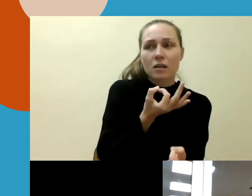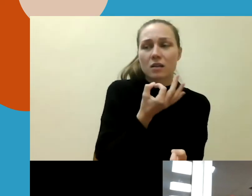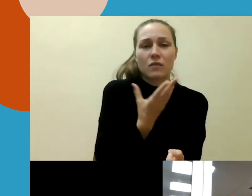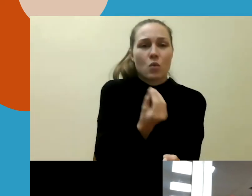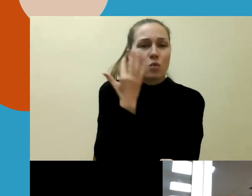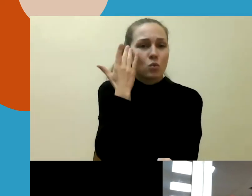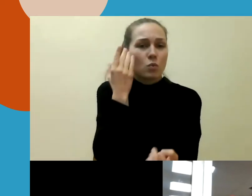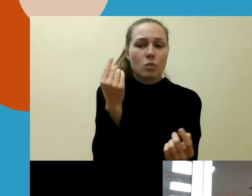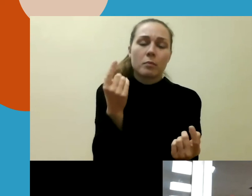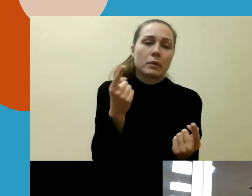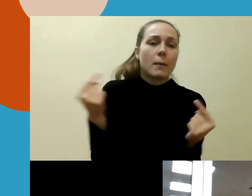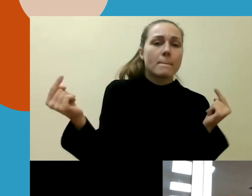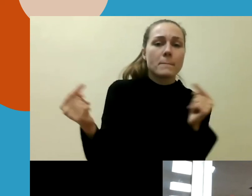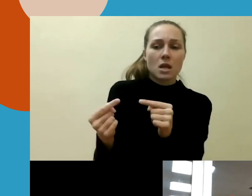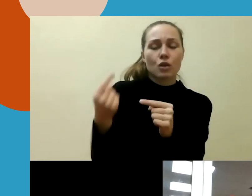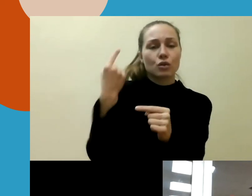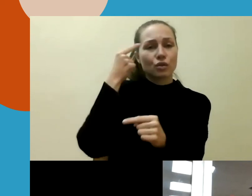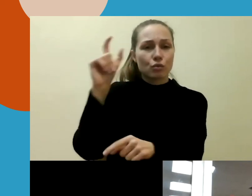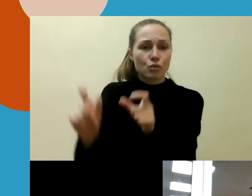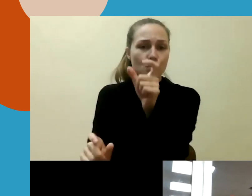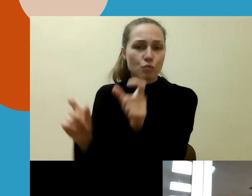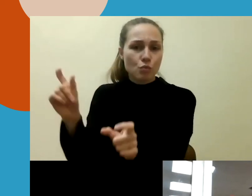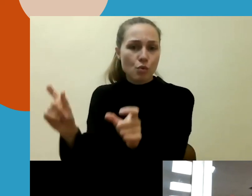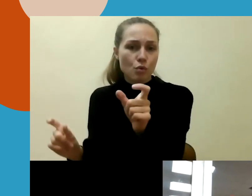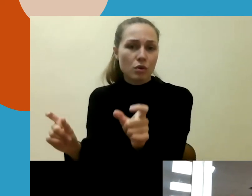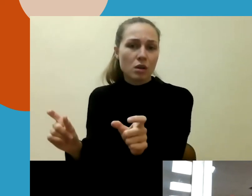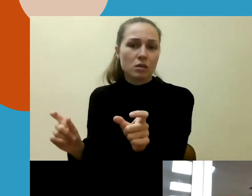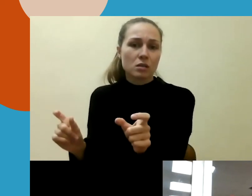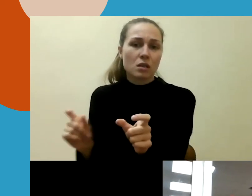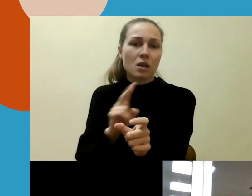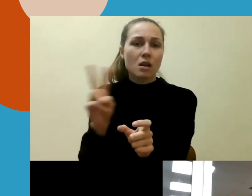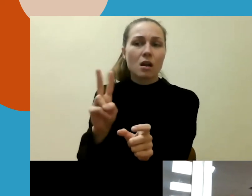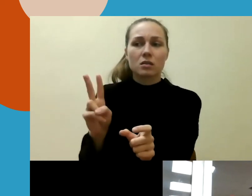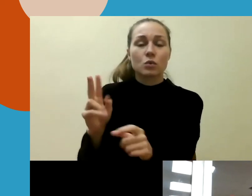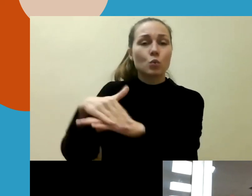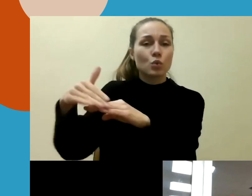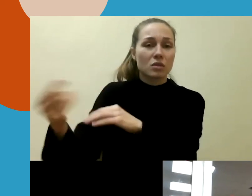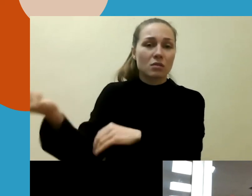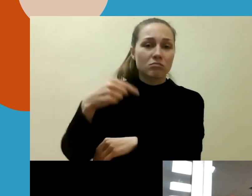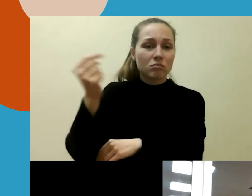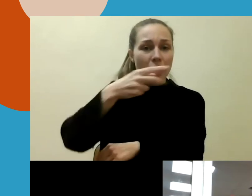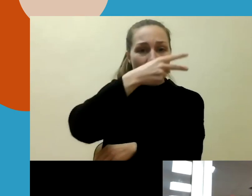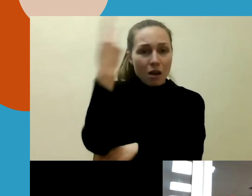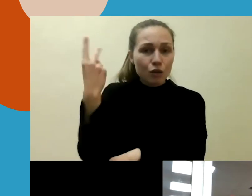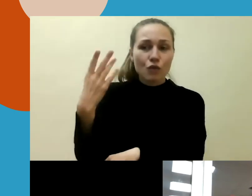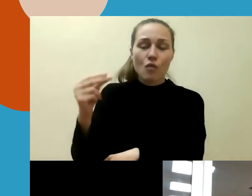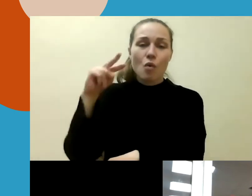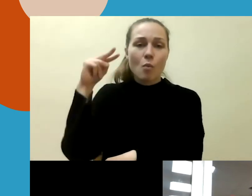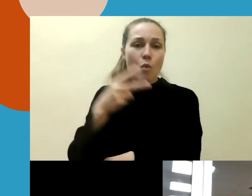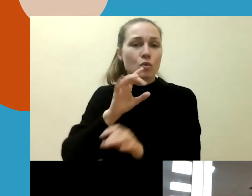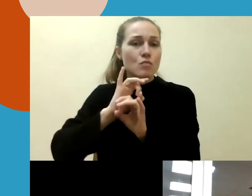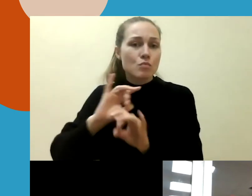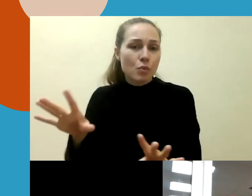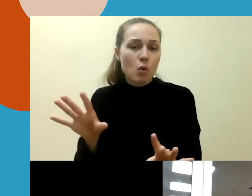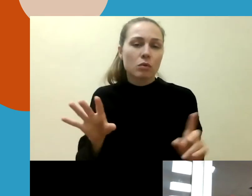prieš kitus žmonės, kurie yra atvykę į mūsų šalį, kuriuo požiūris kitoks. Tai